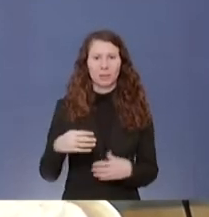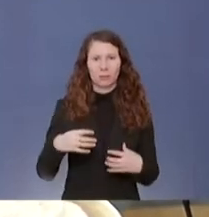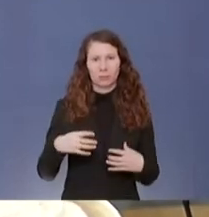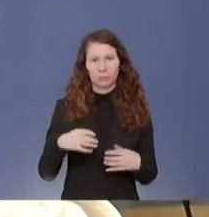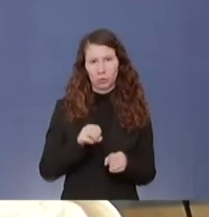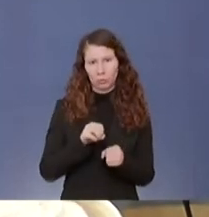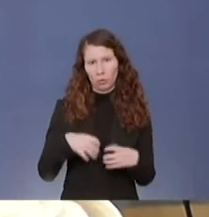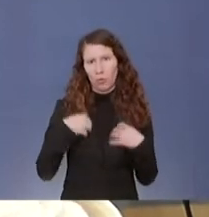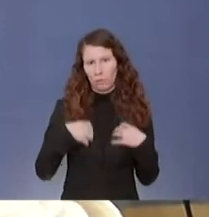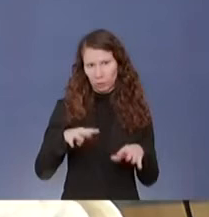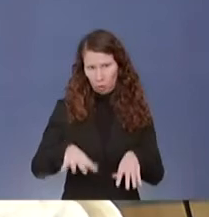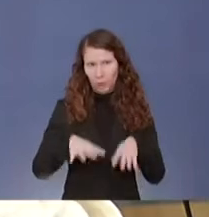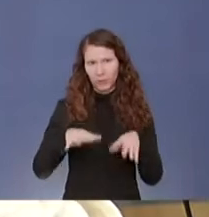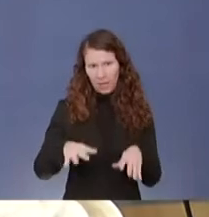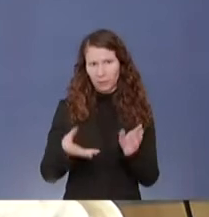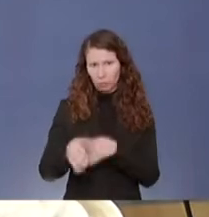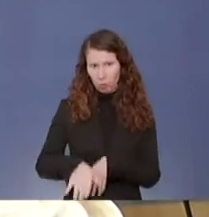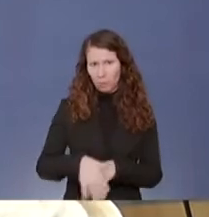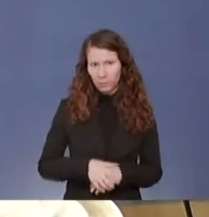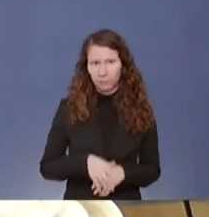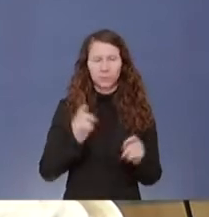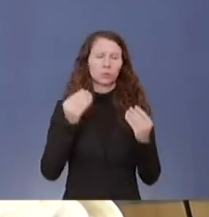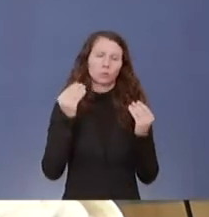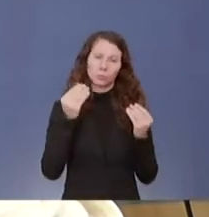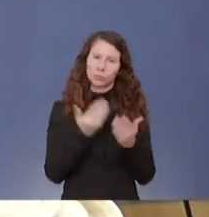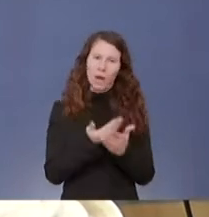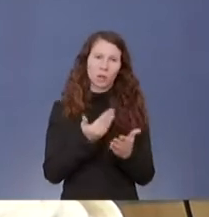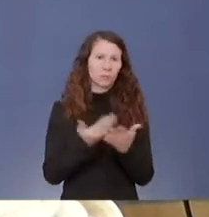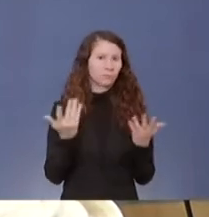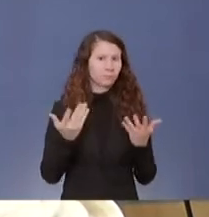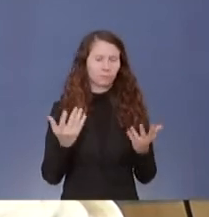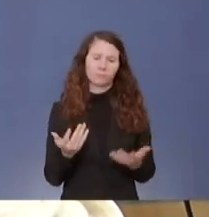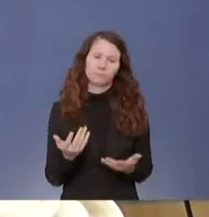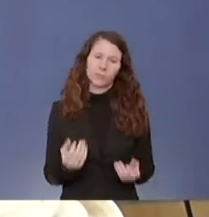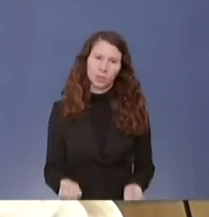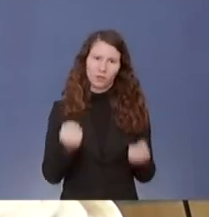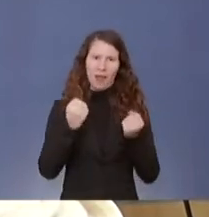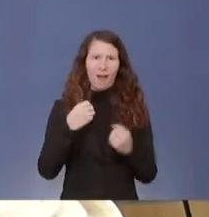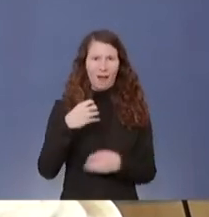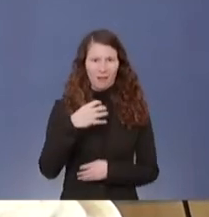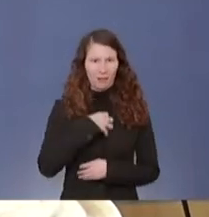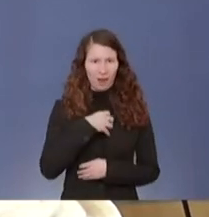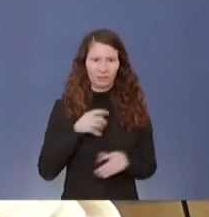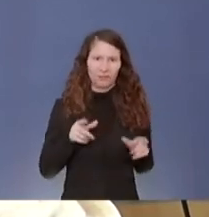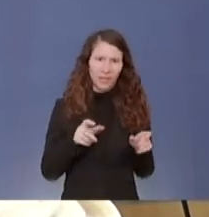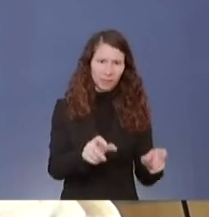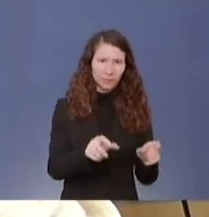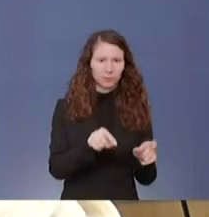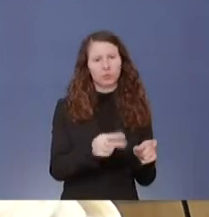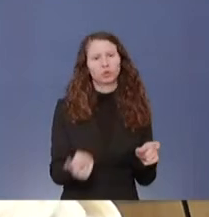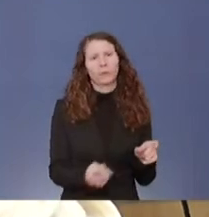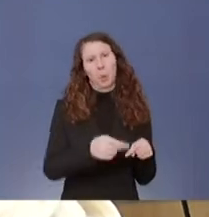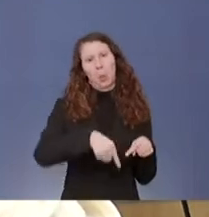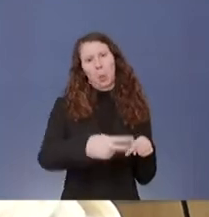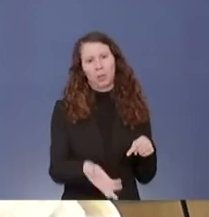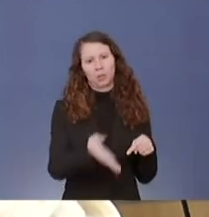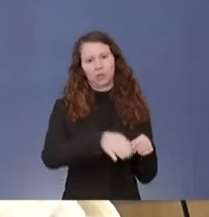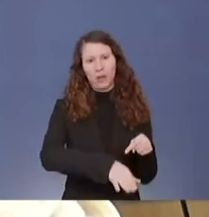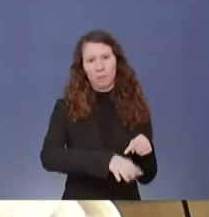dann kommen die berühmten Beispiele, dass dann auch der Schwerstkrebskranke, der sowieso gestorben wäre, damit